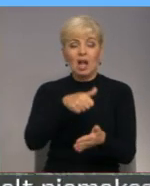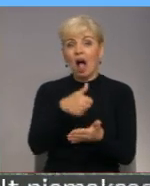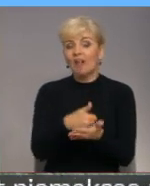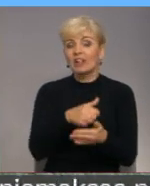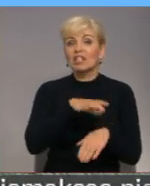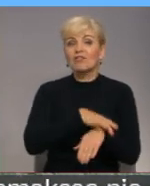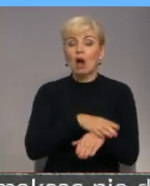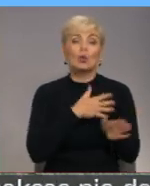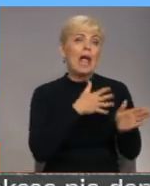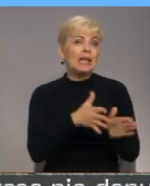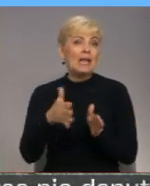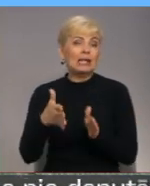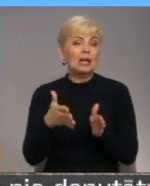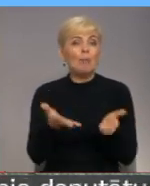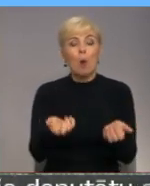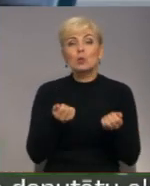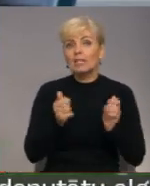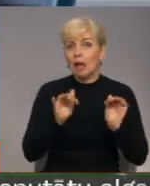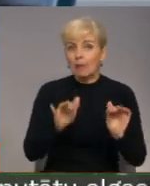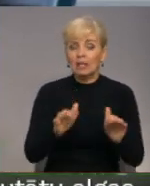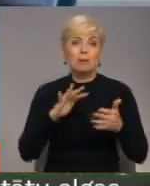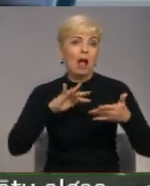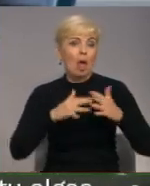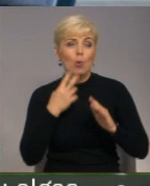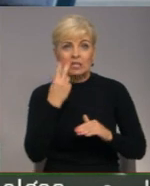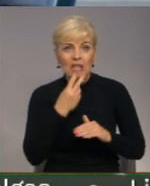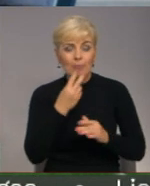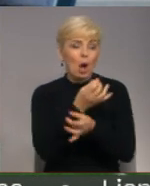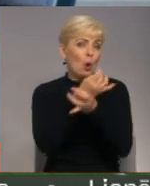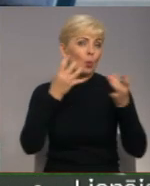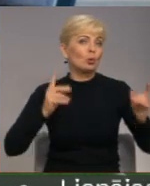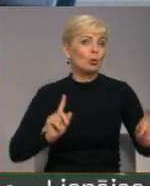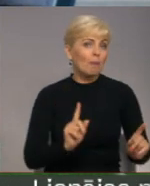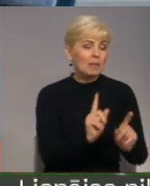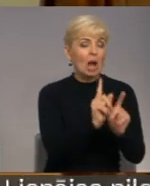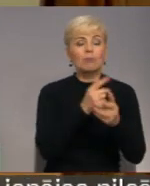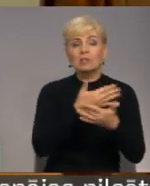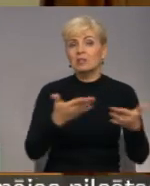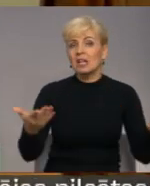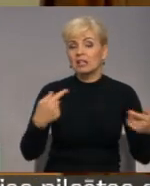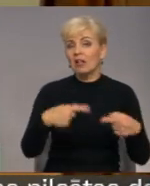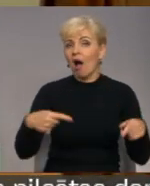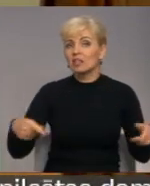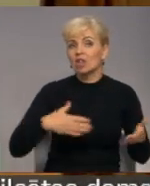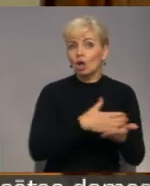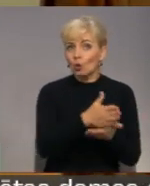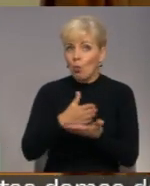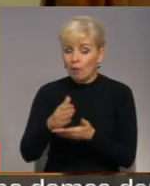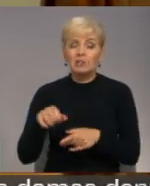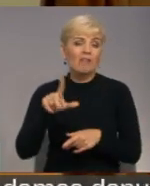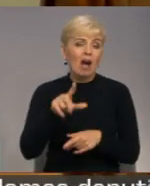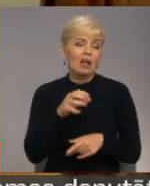faktors, kas ietekmē uzņēmēju darbību, lauksaimniecību, kultūras pieejamību un citas jomas. Tāpēc vairāk kārtiska